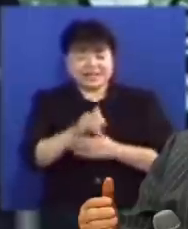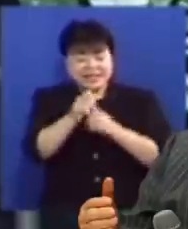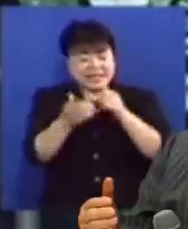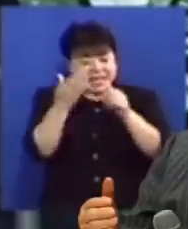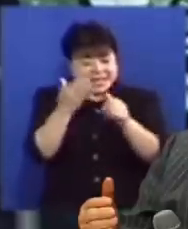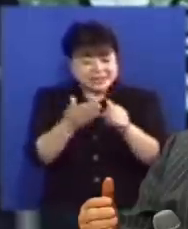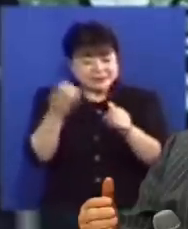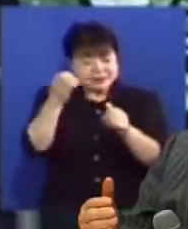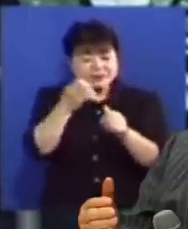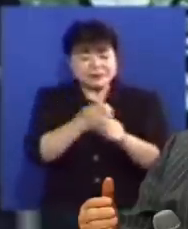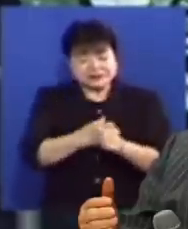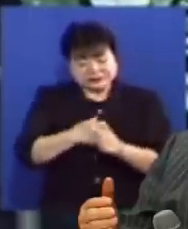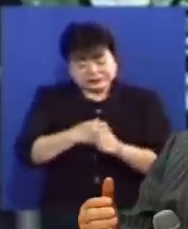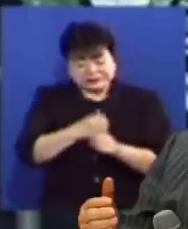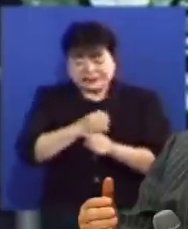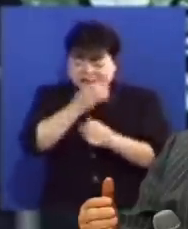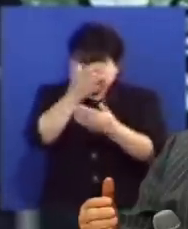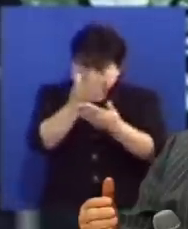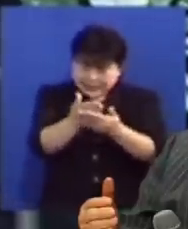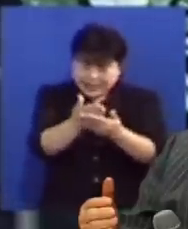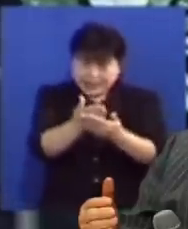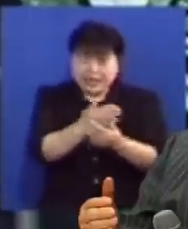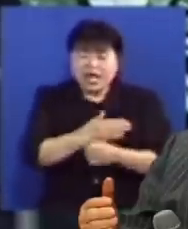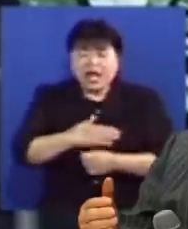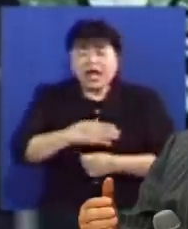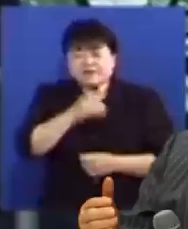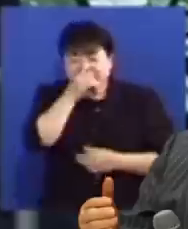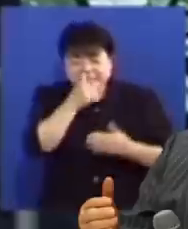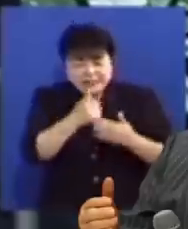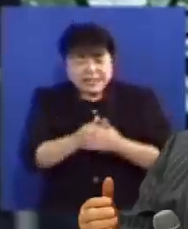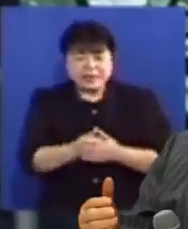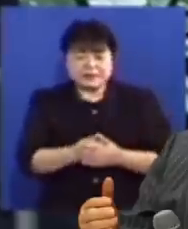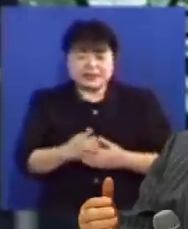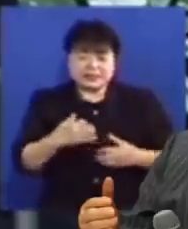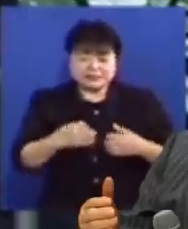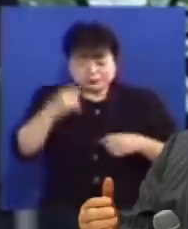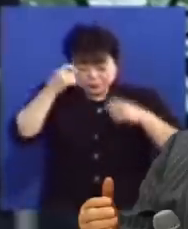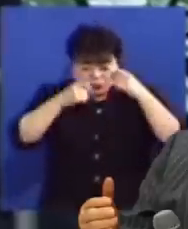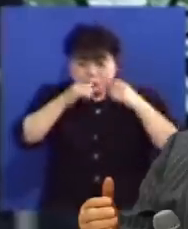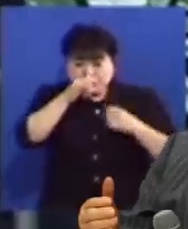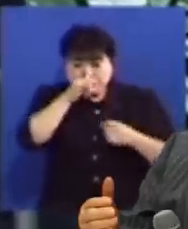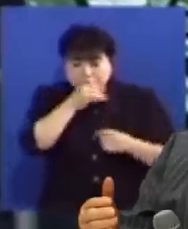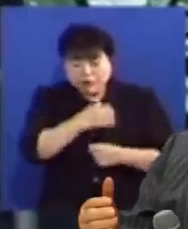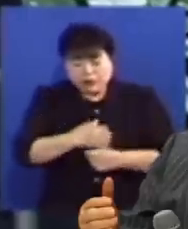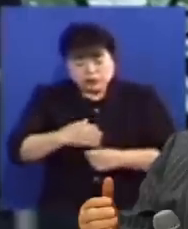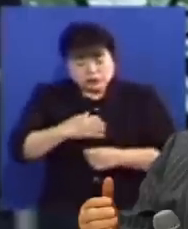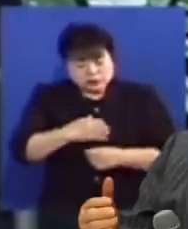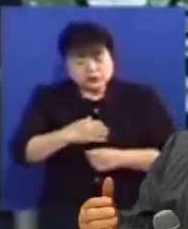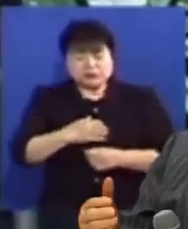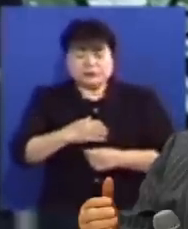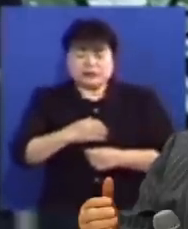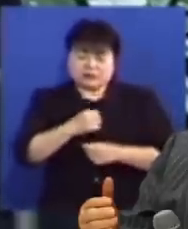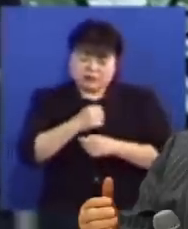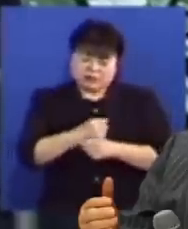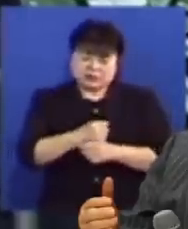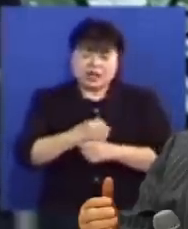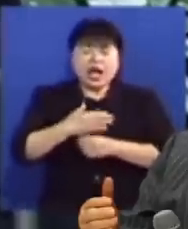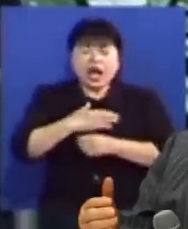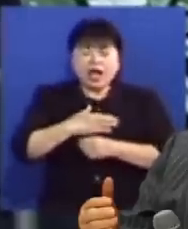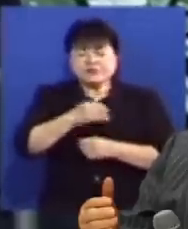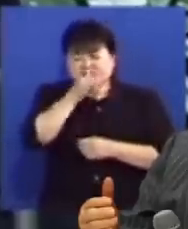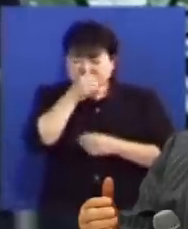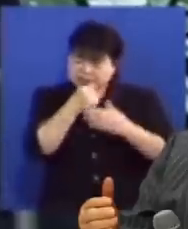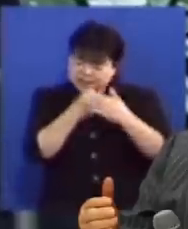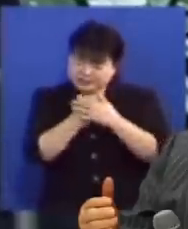하나님의 성령을 근심하게 하지만 감정이 있으니까 희노애락이 있지 않습니까 근심을 하는 것은 감정이